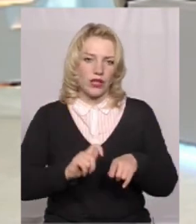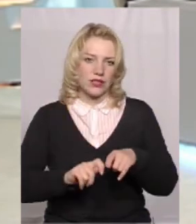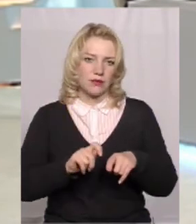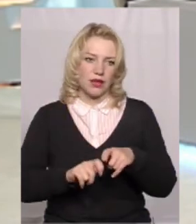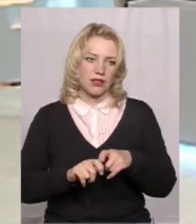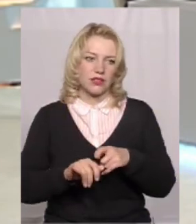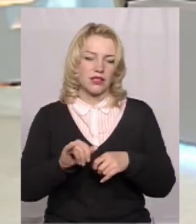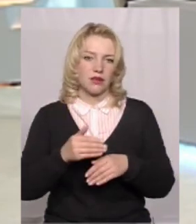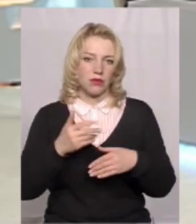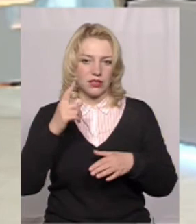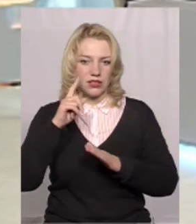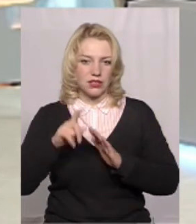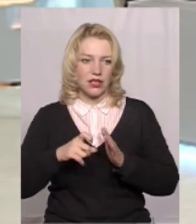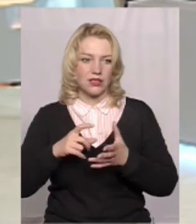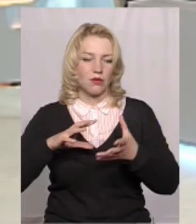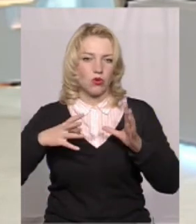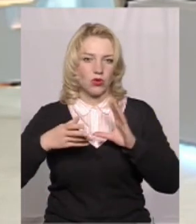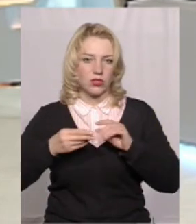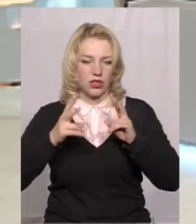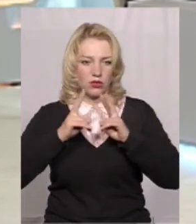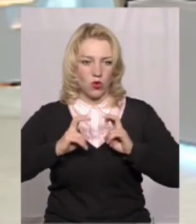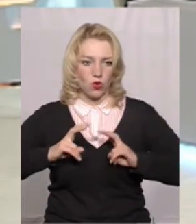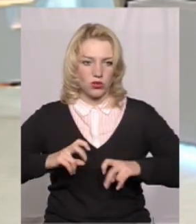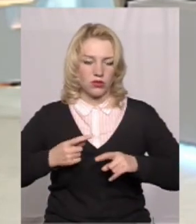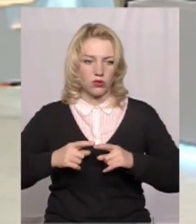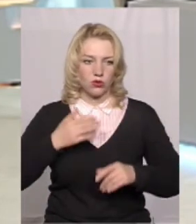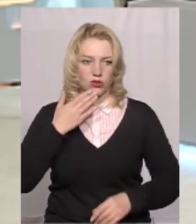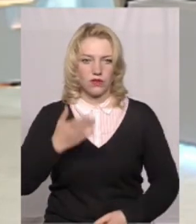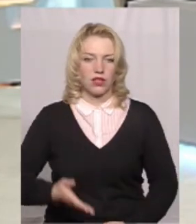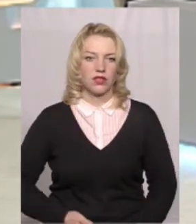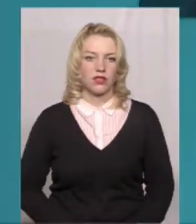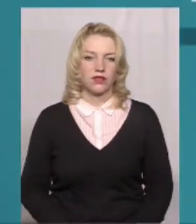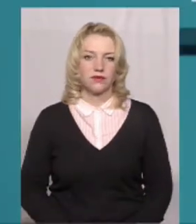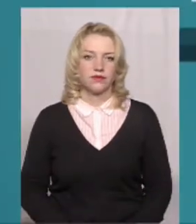ми дізналися про результат розгляду цього звернення.